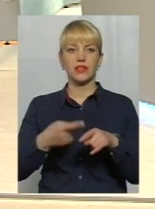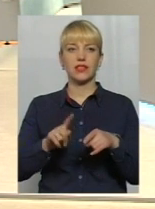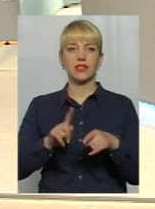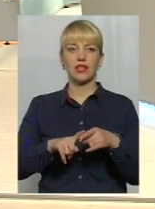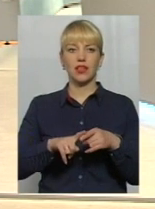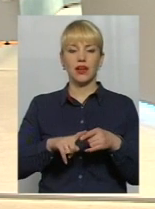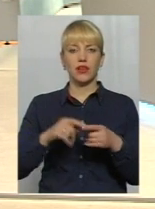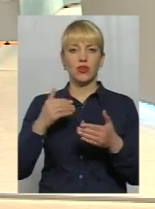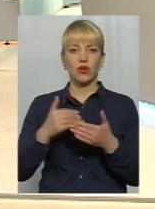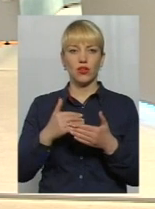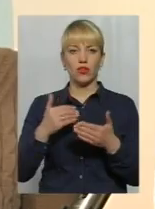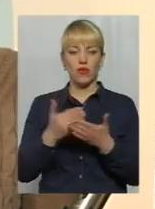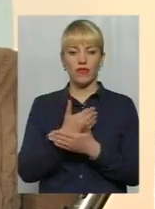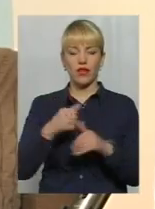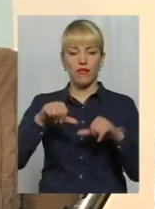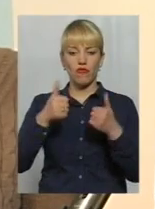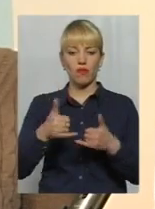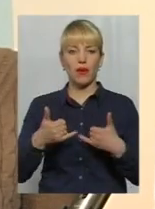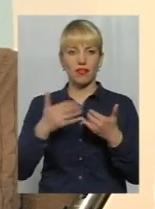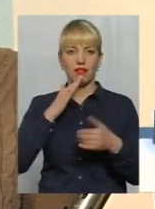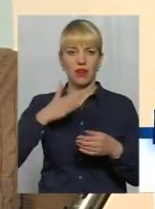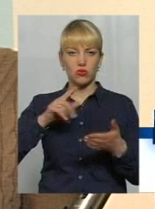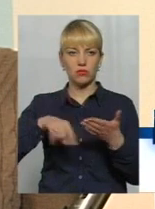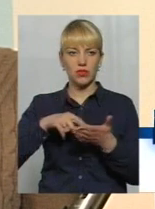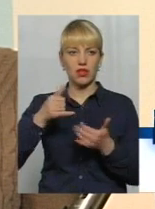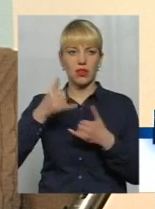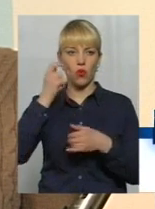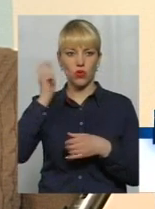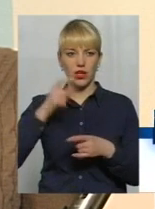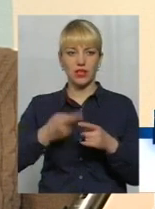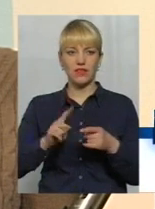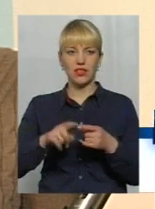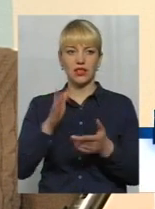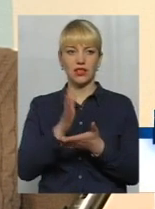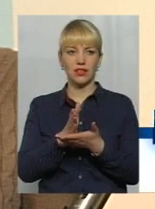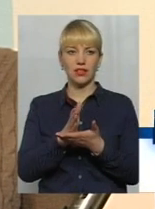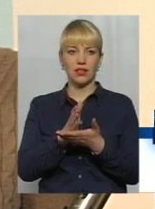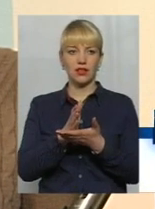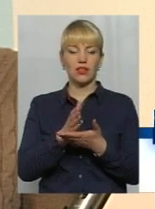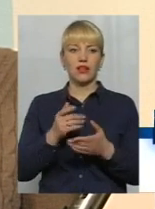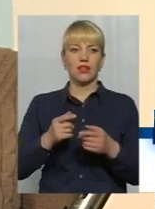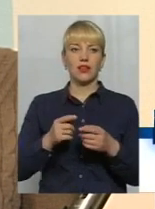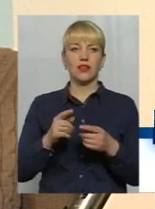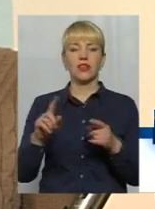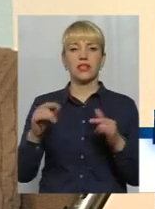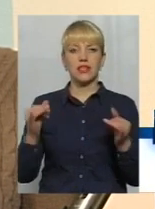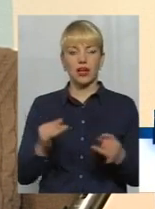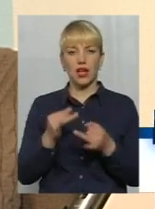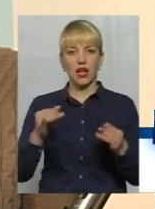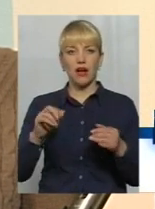дещо новий формат для нас, для нашого міста, для України, але він є досить цікавим, тому що його